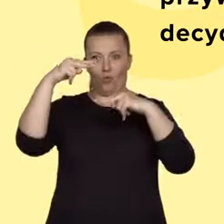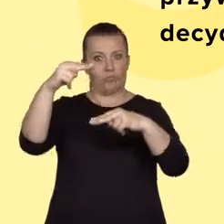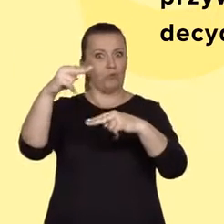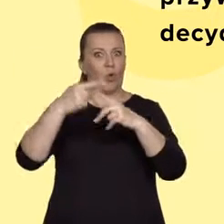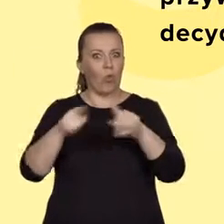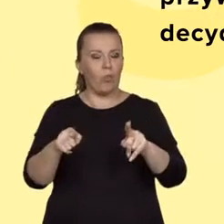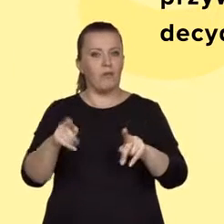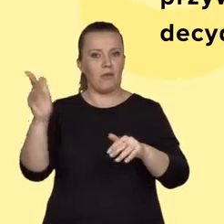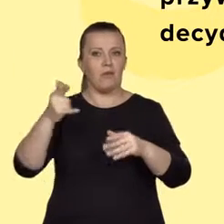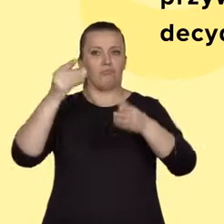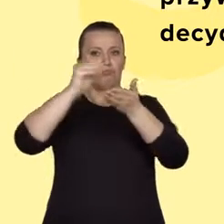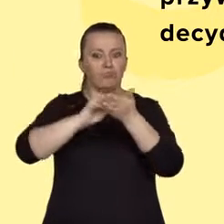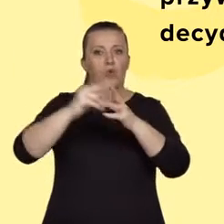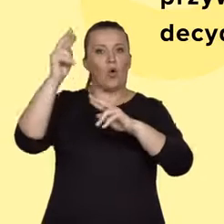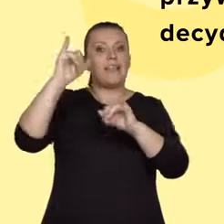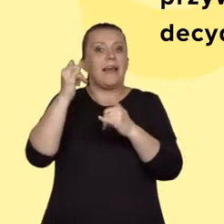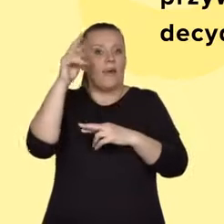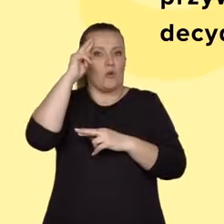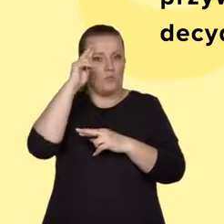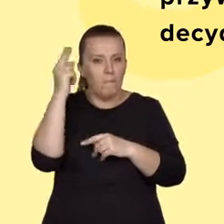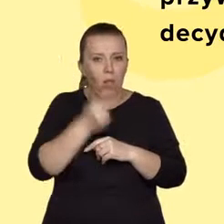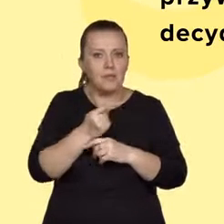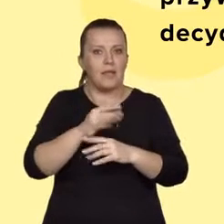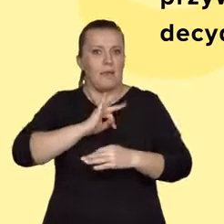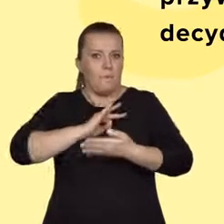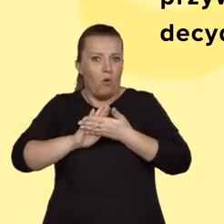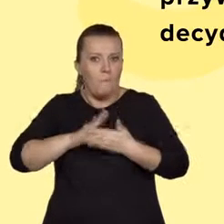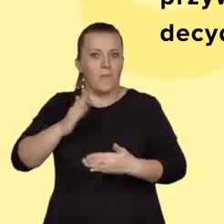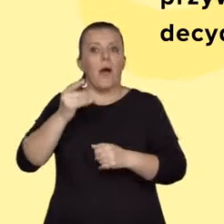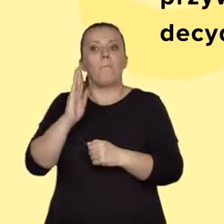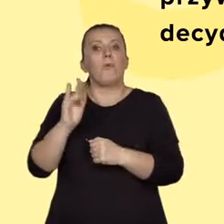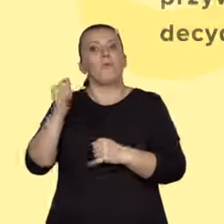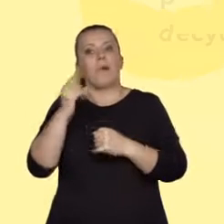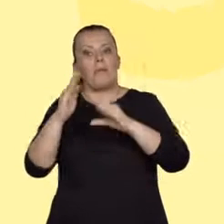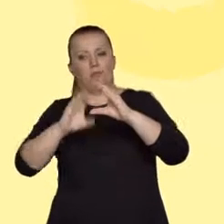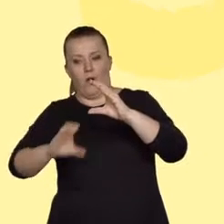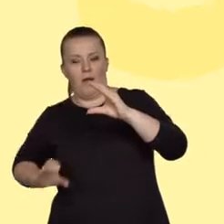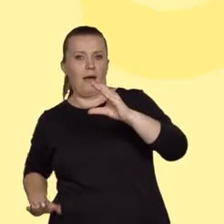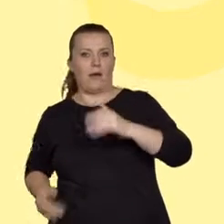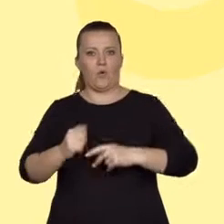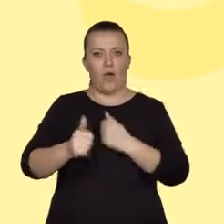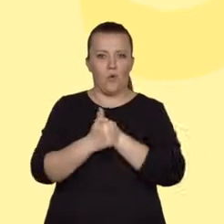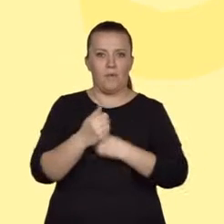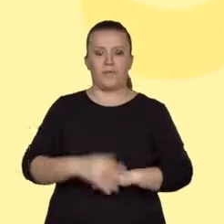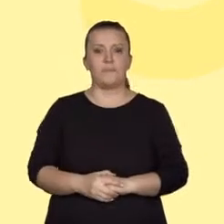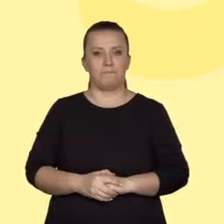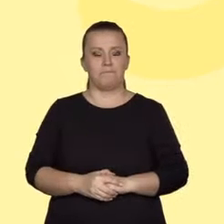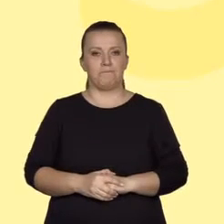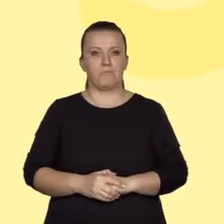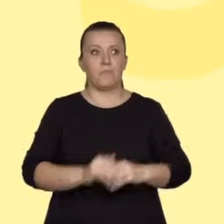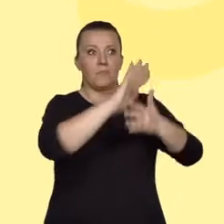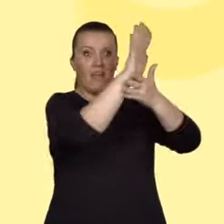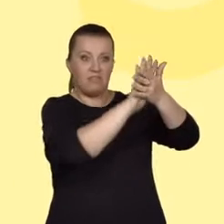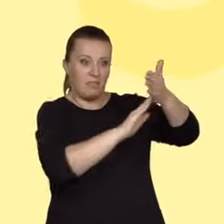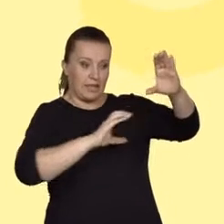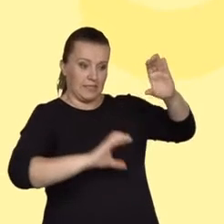polecenia, wyrażenie stanowiska oraz prezentację kolejności argumentów. Zakończenie, podobnie jak wstęp, nie może zawierać